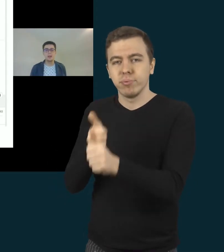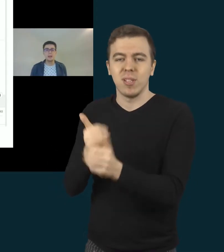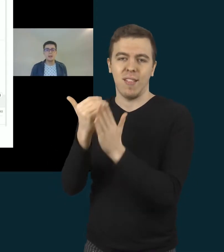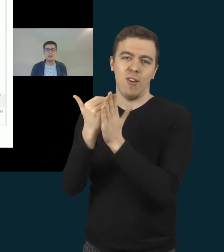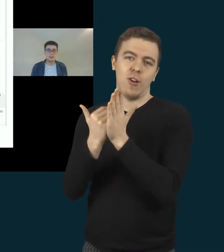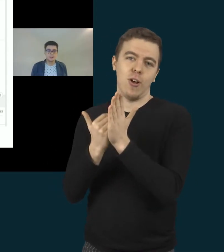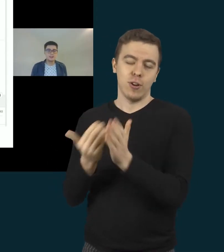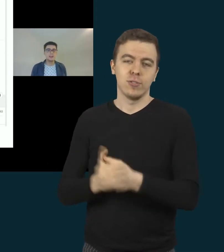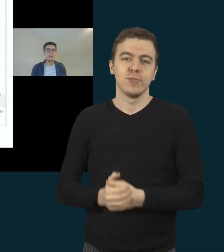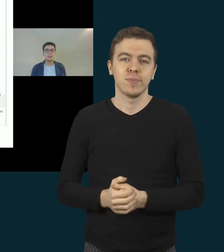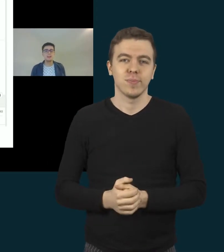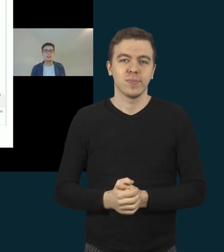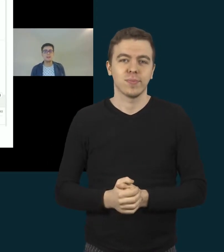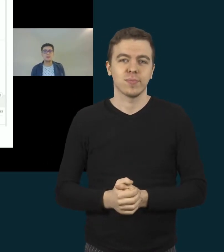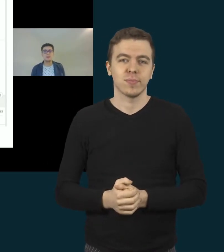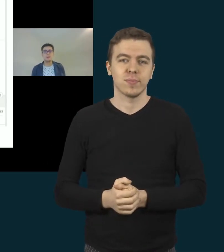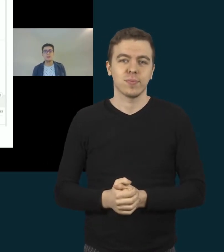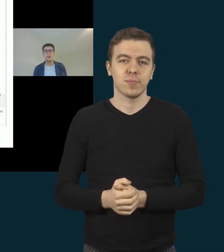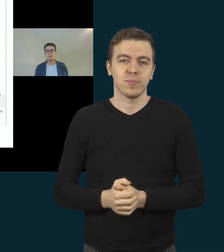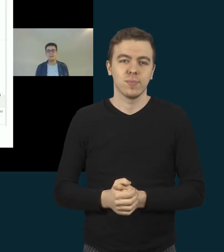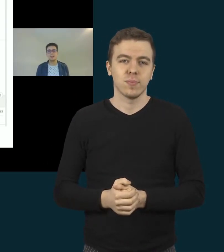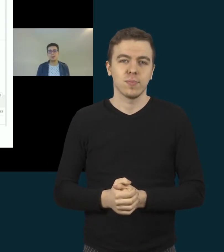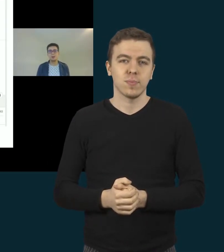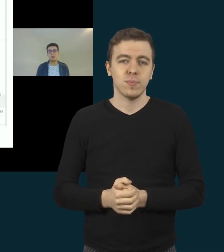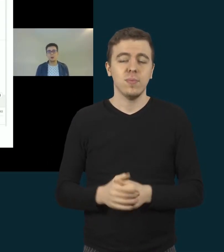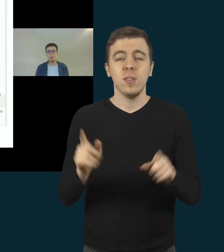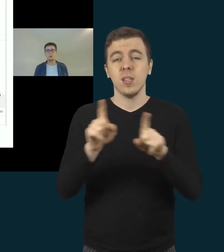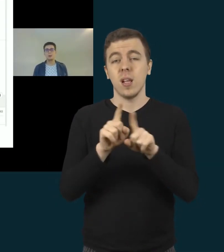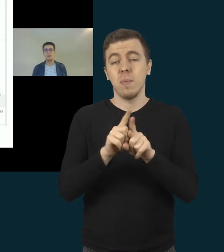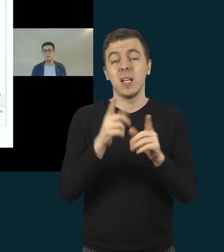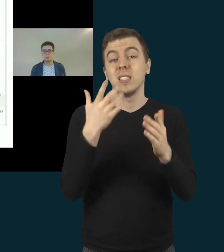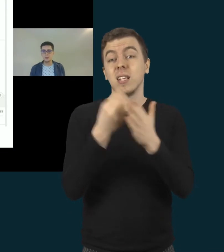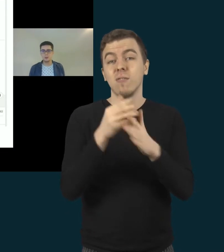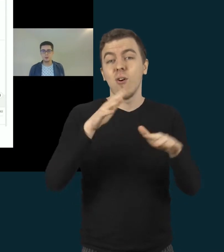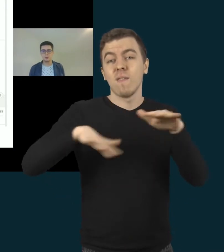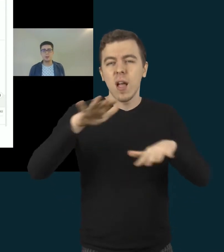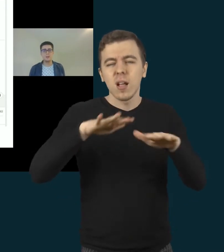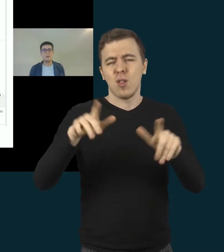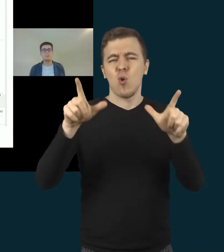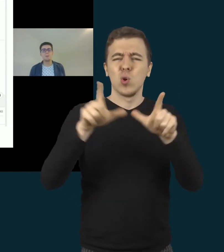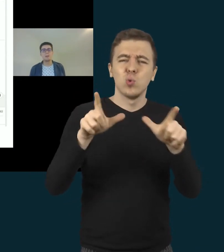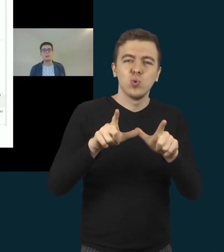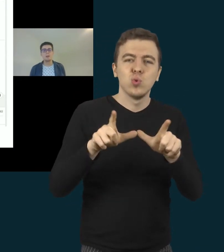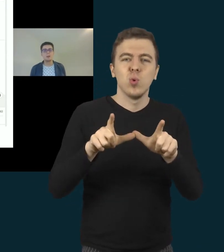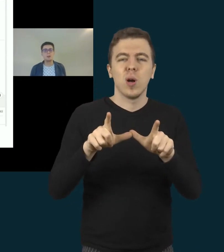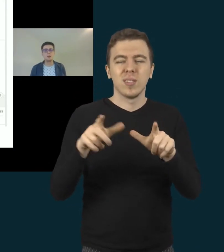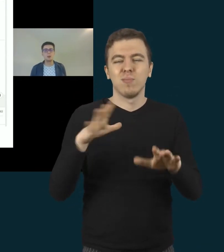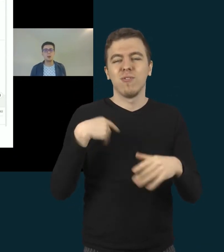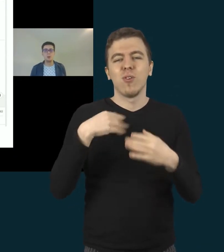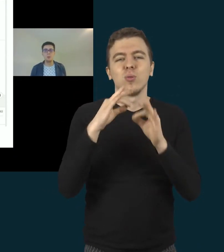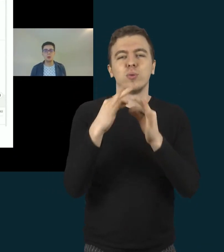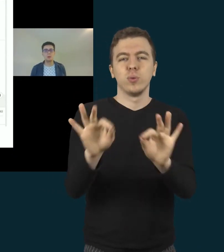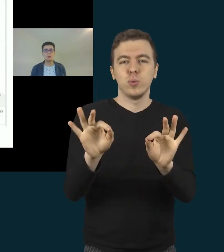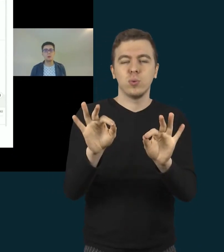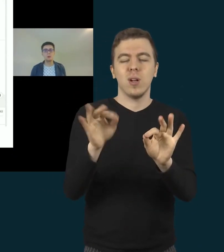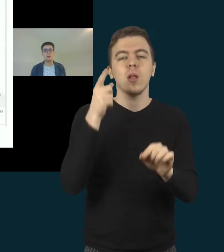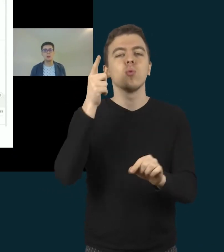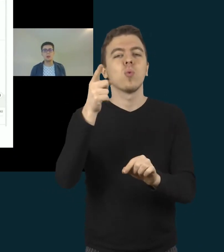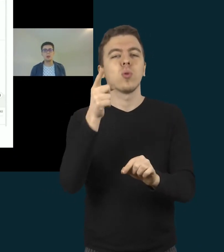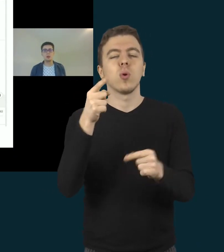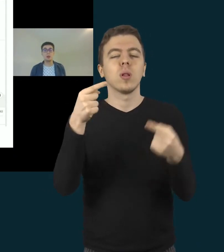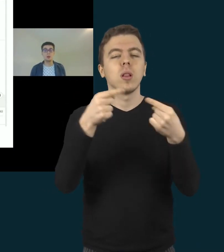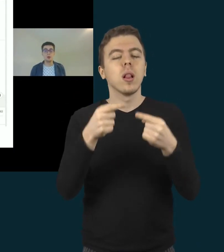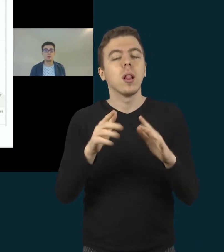Ir kitas dalykas irgi savo veiklom užduotim, kurias mes siūlėme nuoturinio mokymo metu,